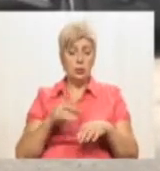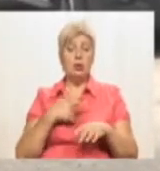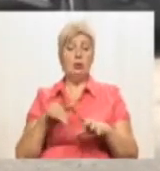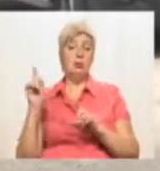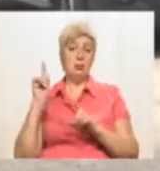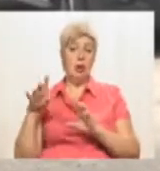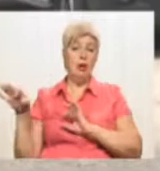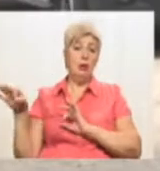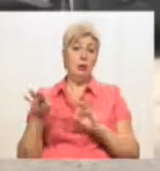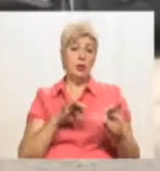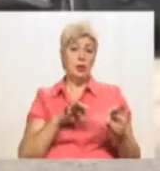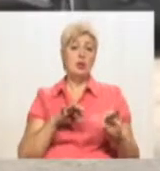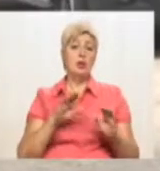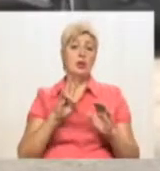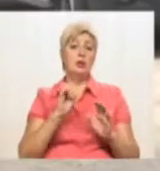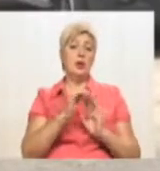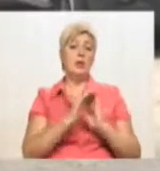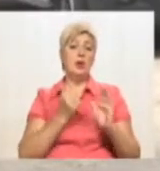охорони виїжджає на виклик.